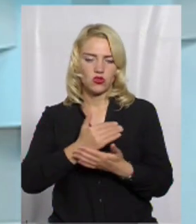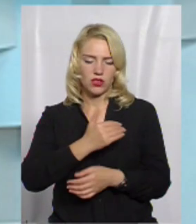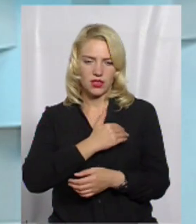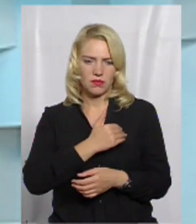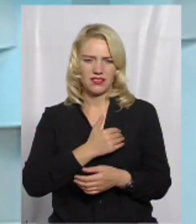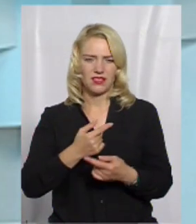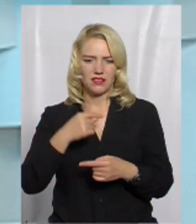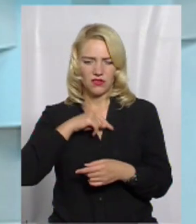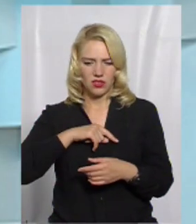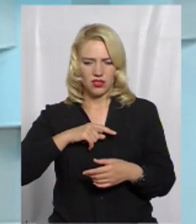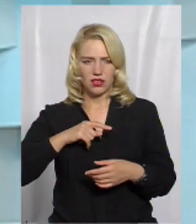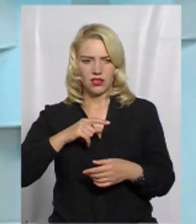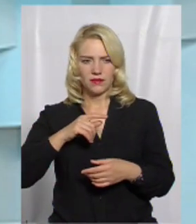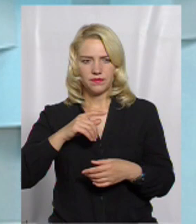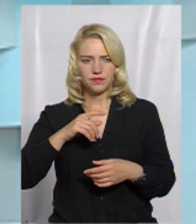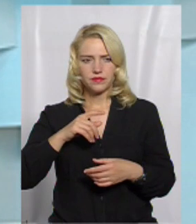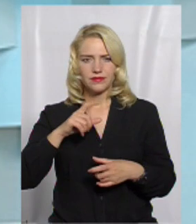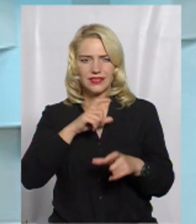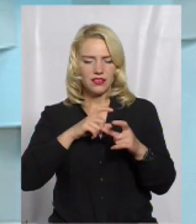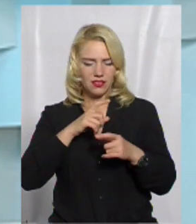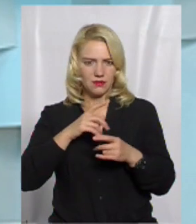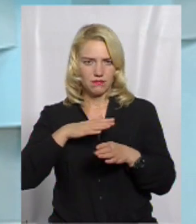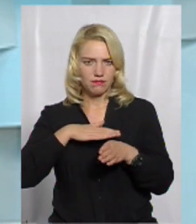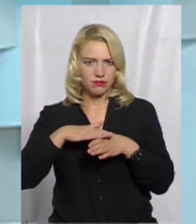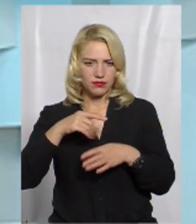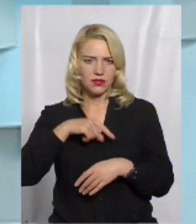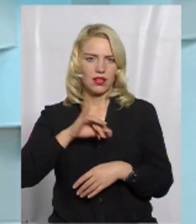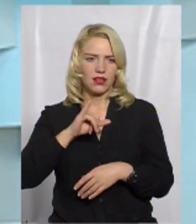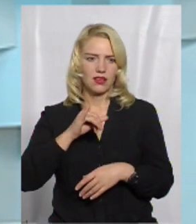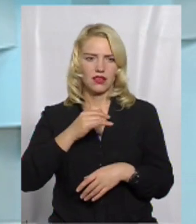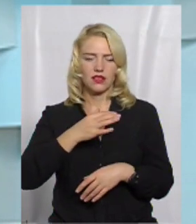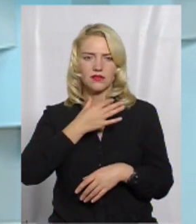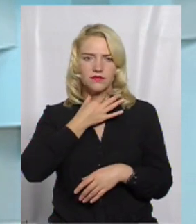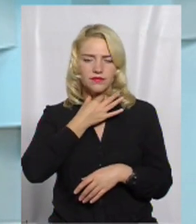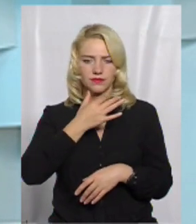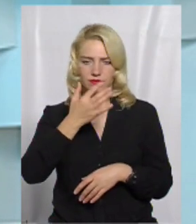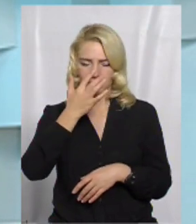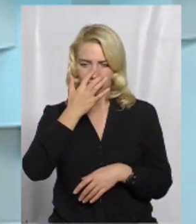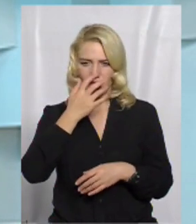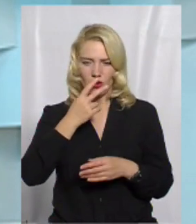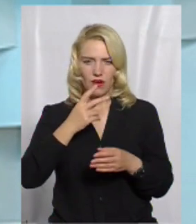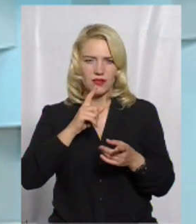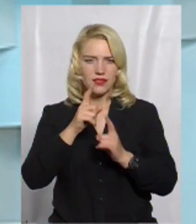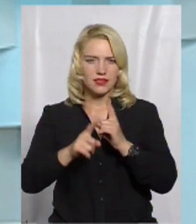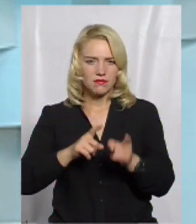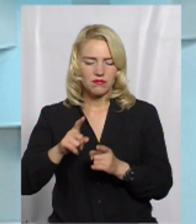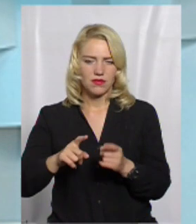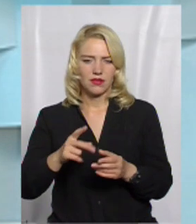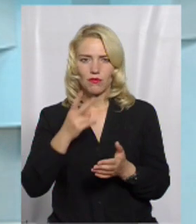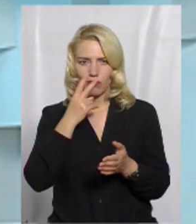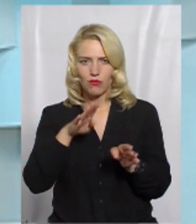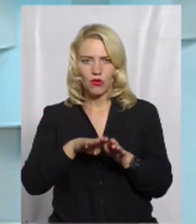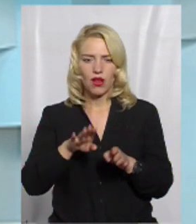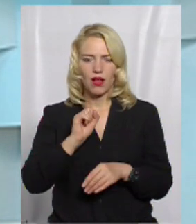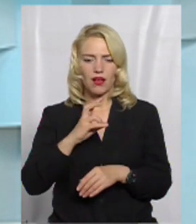явище інтоксікації, виражені зміни в носоглоці, прояви ангіни. Це